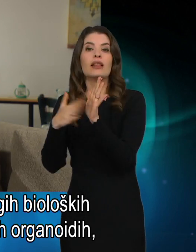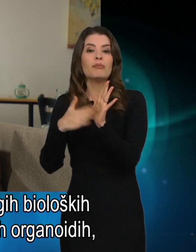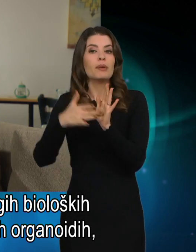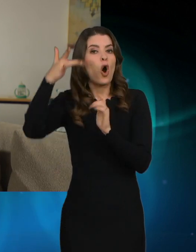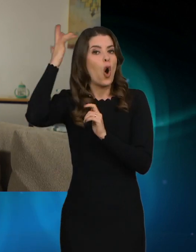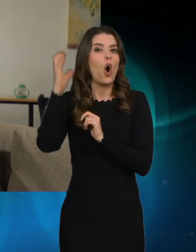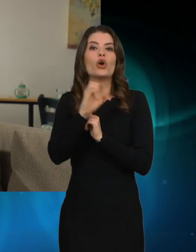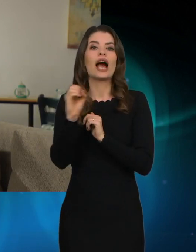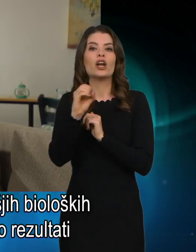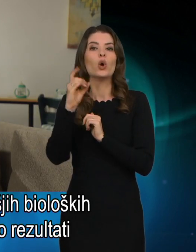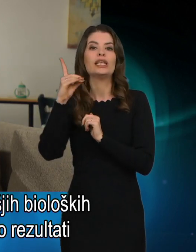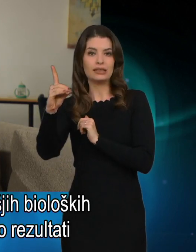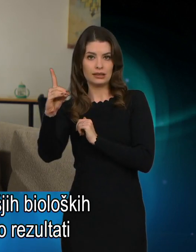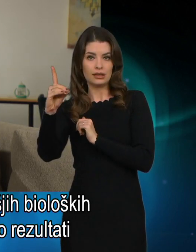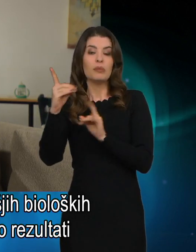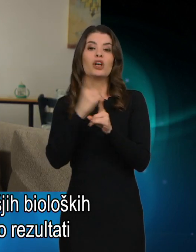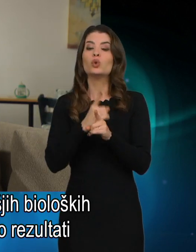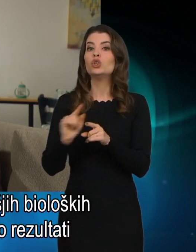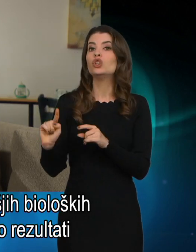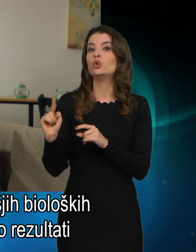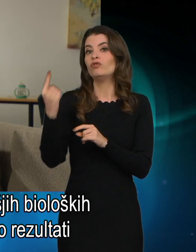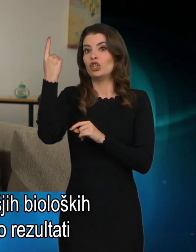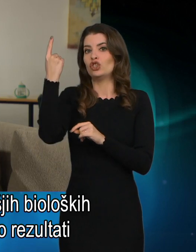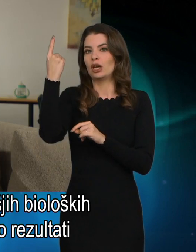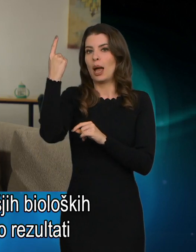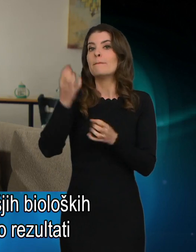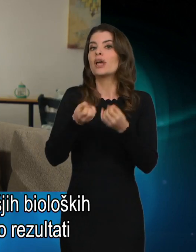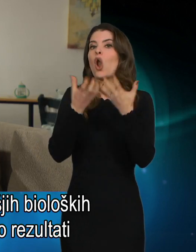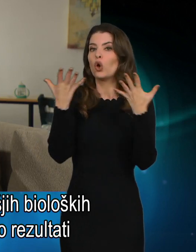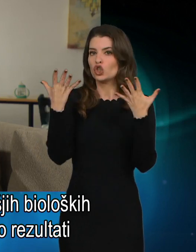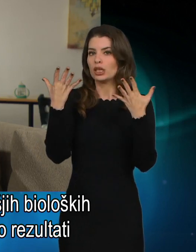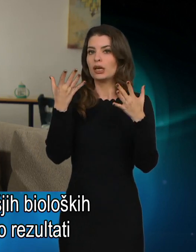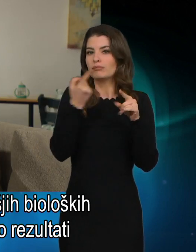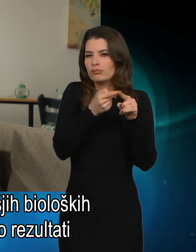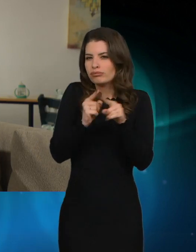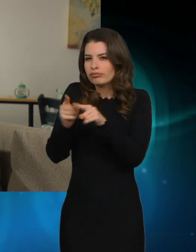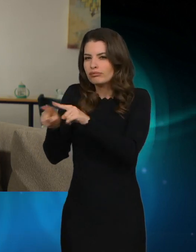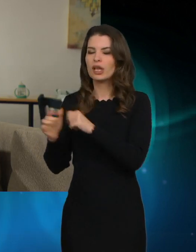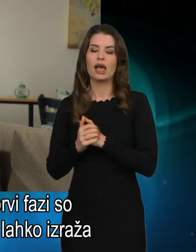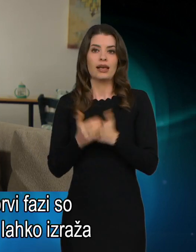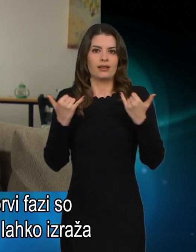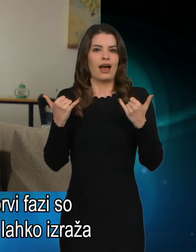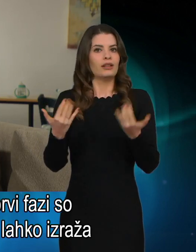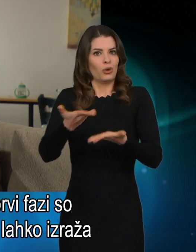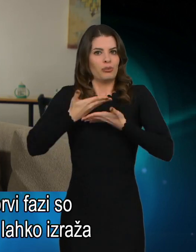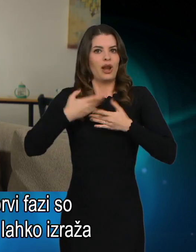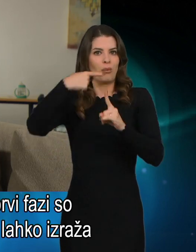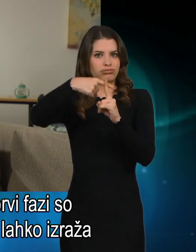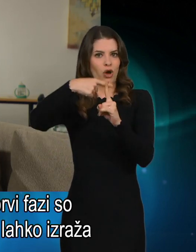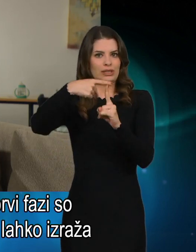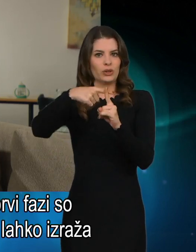organoidih, pa tudi na nekaterih višjih bioloških modelih. Za enkrat so rezultati zelo optimistični, se pravi